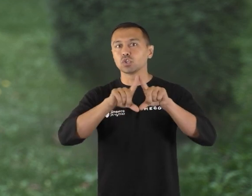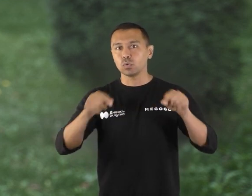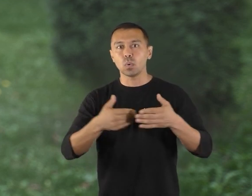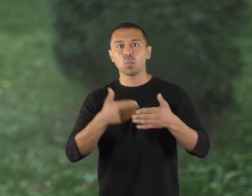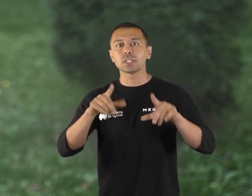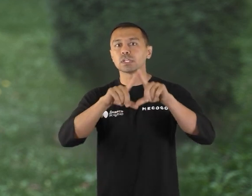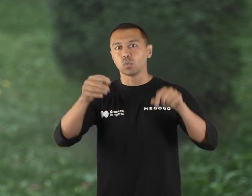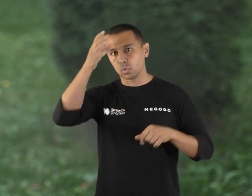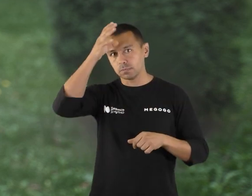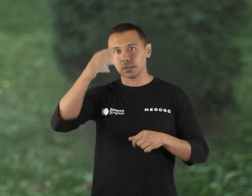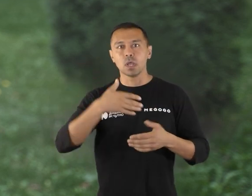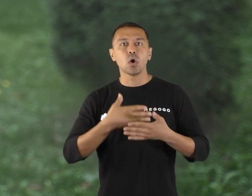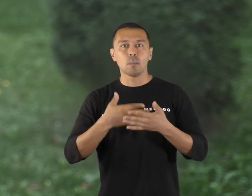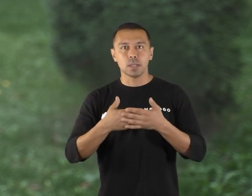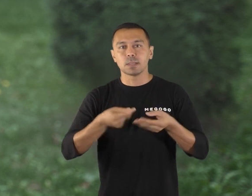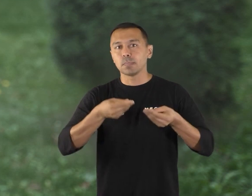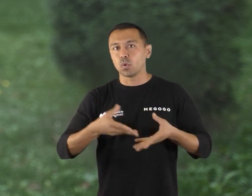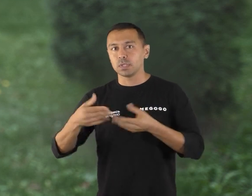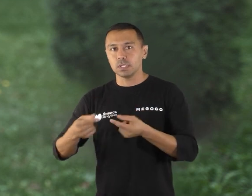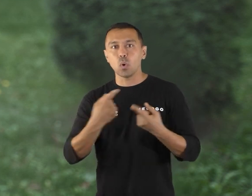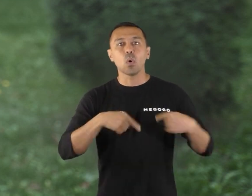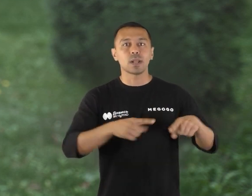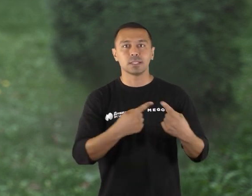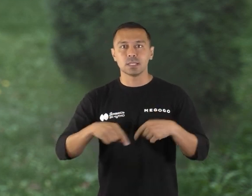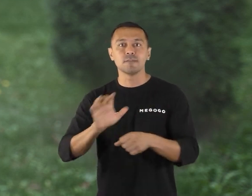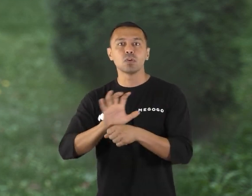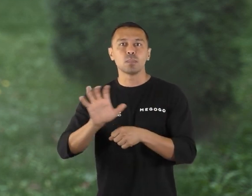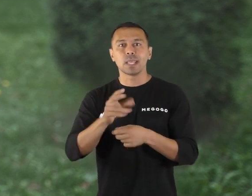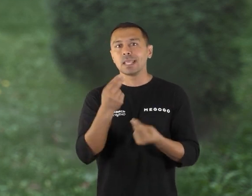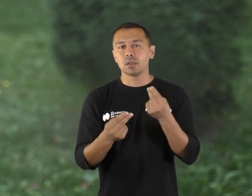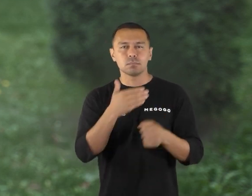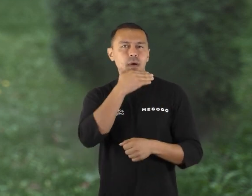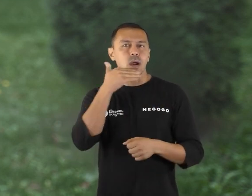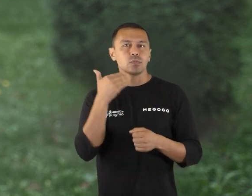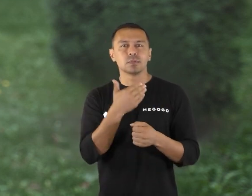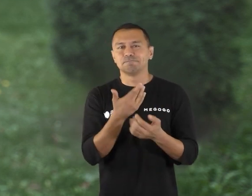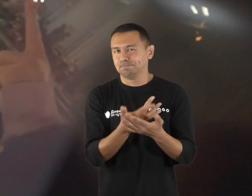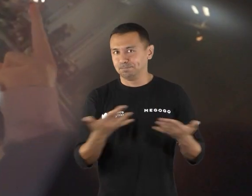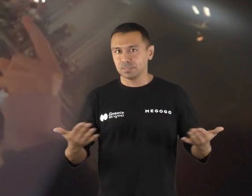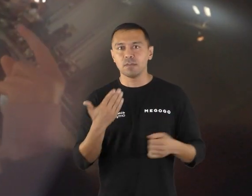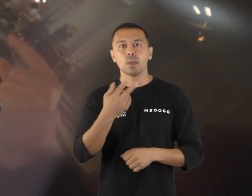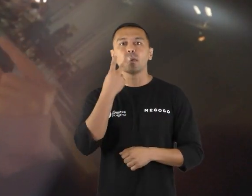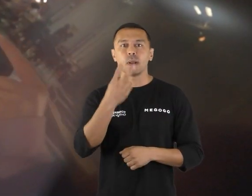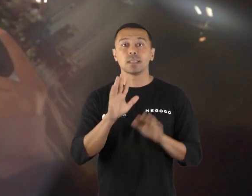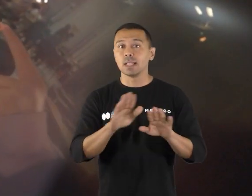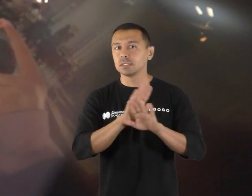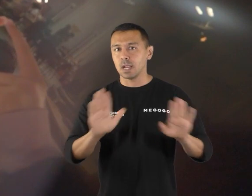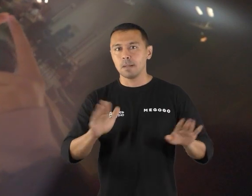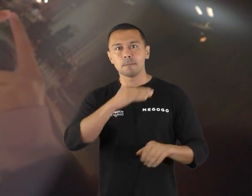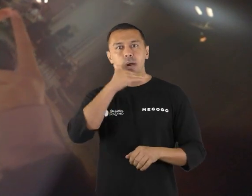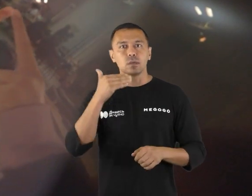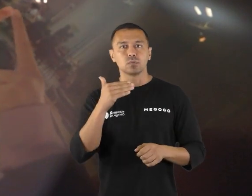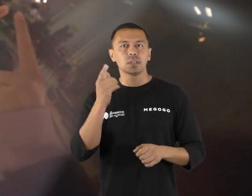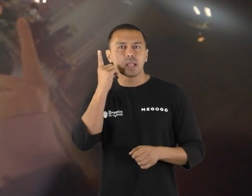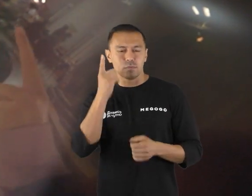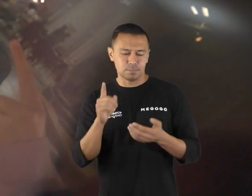позашкільної освіти, громадські та погодійні організації, виробники ігор і багато усіх інших. Ви побачите не лише багато